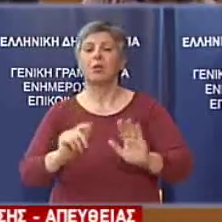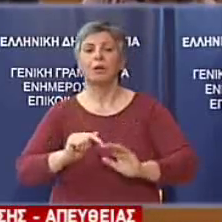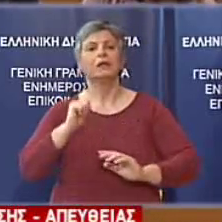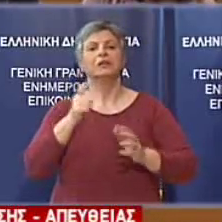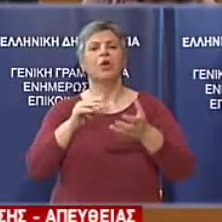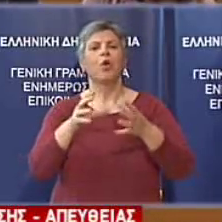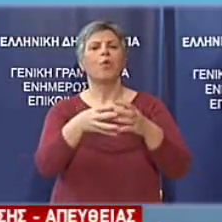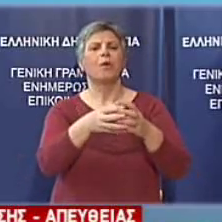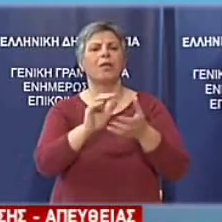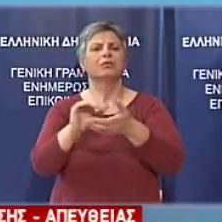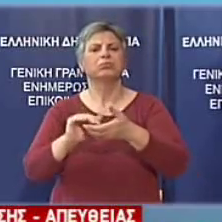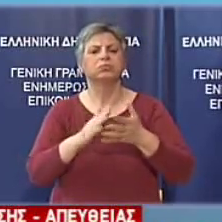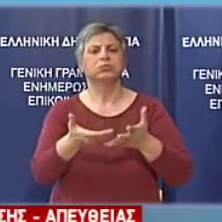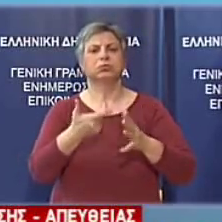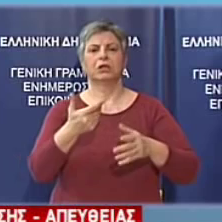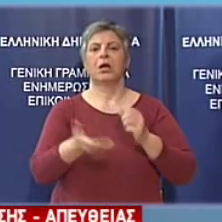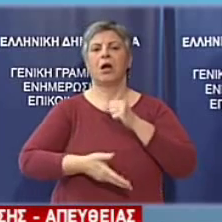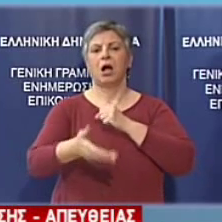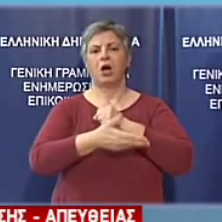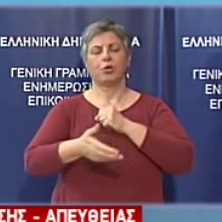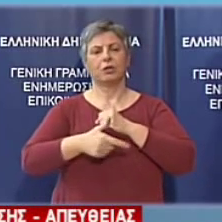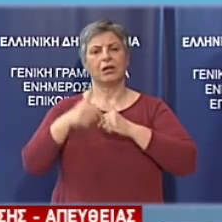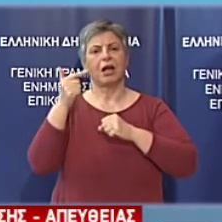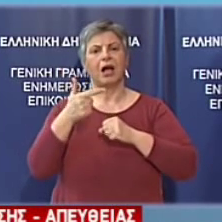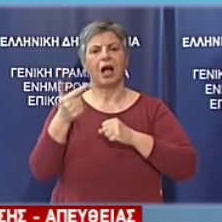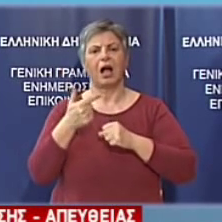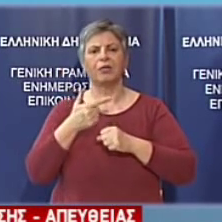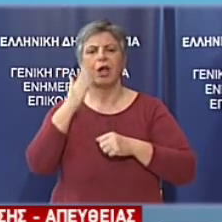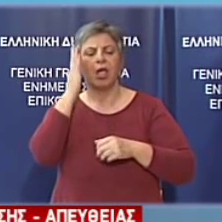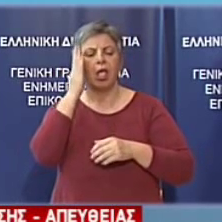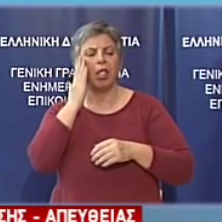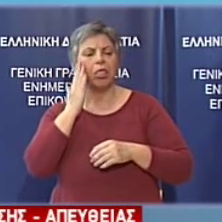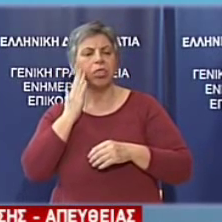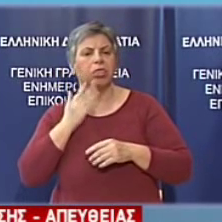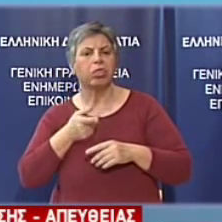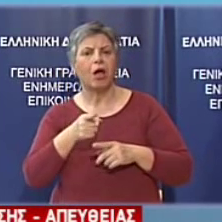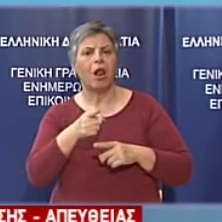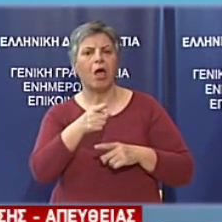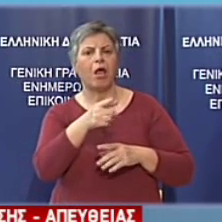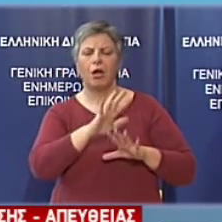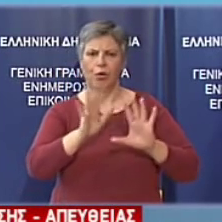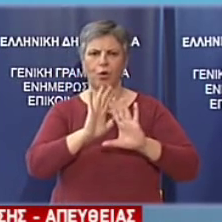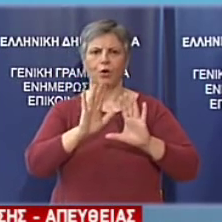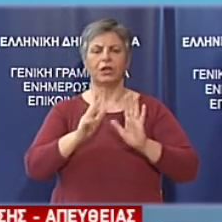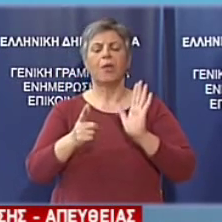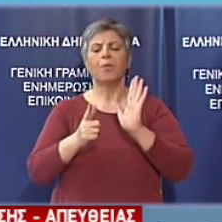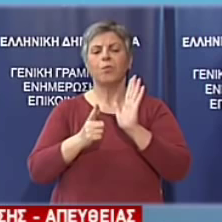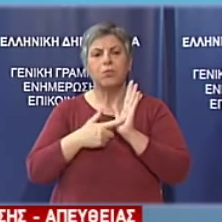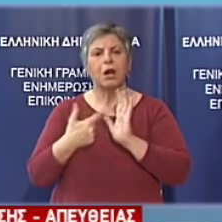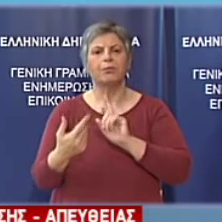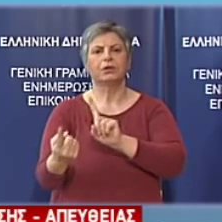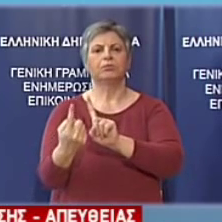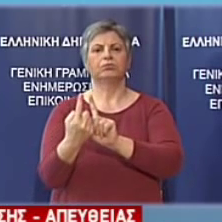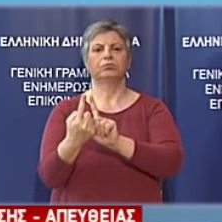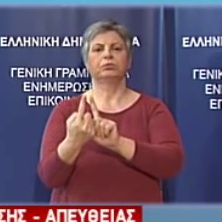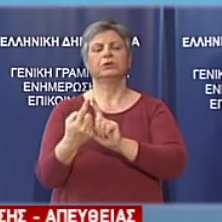πολιτικές ή άλλου είδους σκοπιμότητες. Η κυβέρνηση μελετά τα αιτήματα των αγροτών και αμέσως με την επιστροφή του Πρωθυπουργού από τις